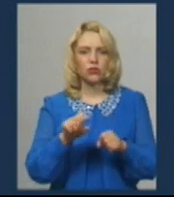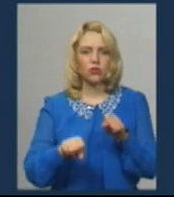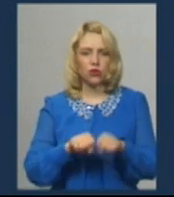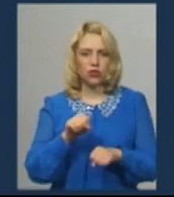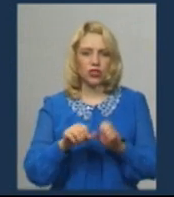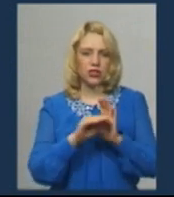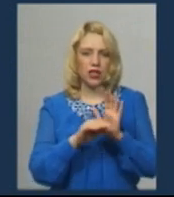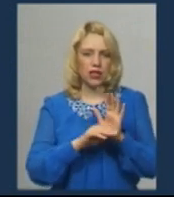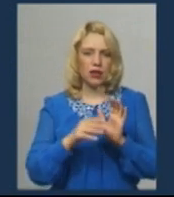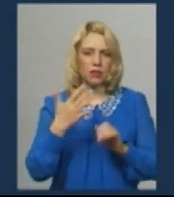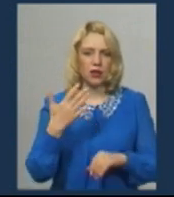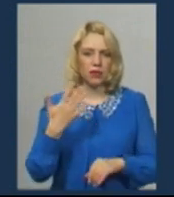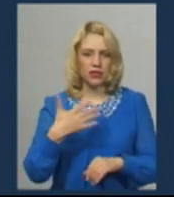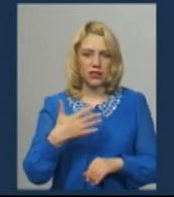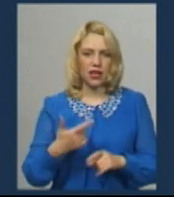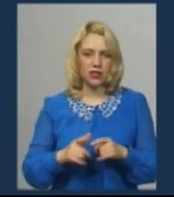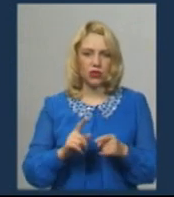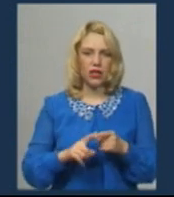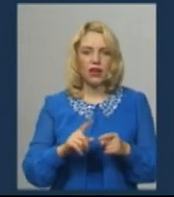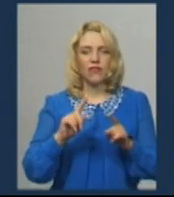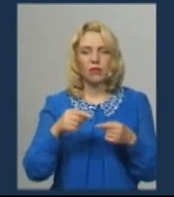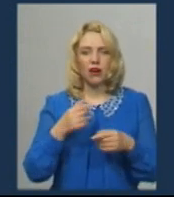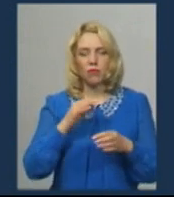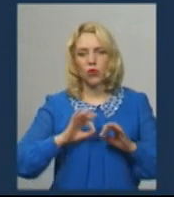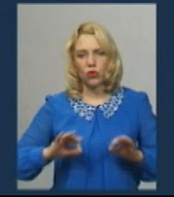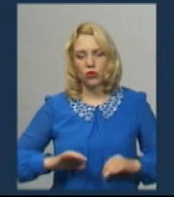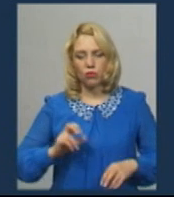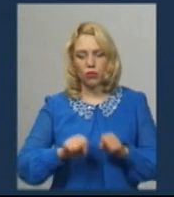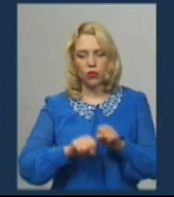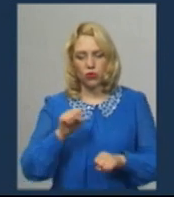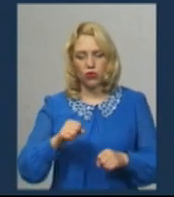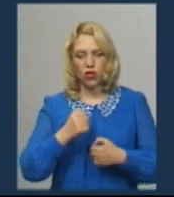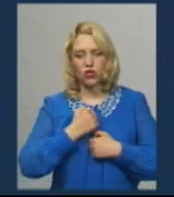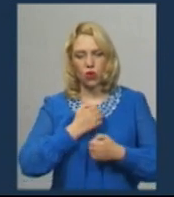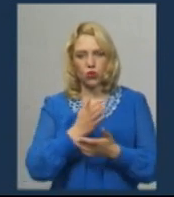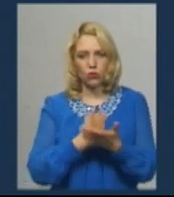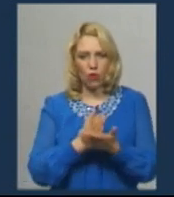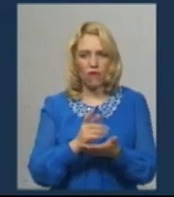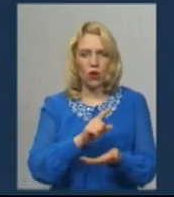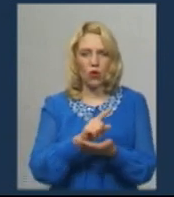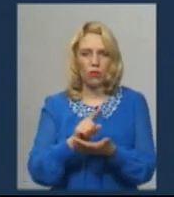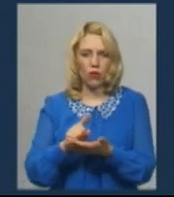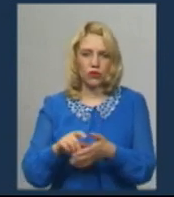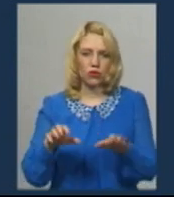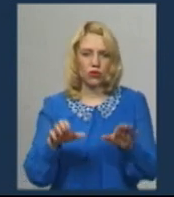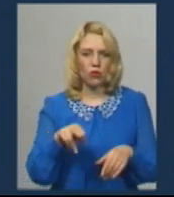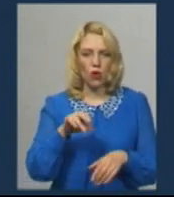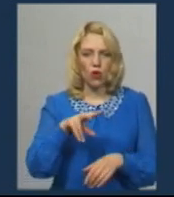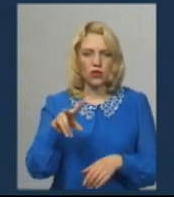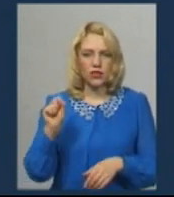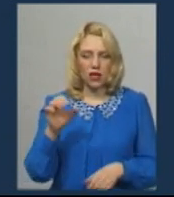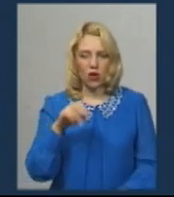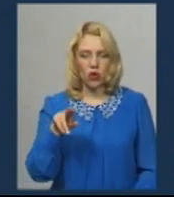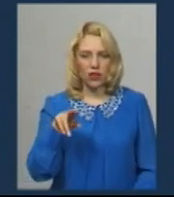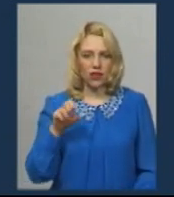Конституції України вимагаємо звернутися до прокуратури про порушення службових обов'язків головою Хмельницької обласної державної адміністрації, головою Полонської районної державної